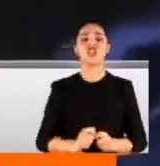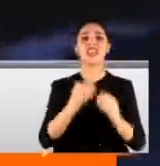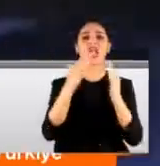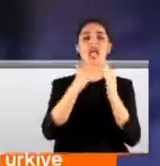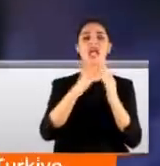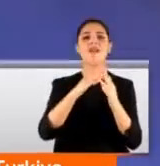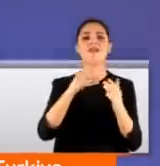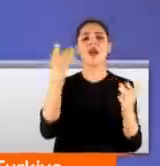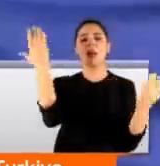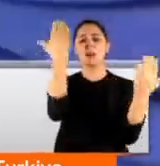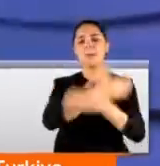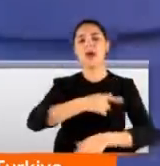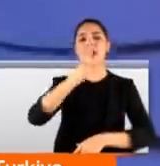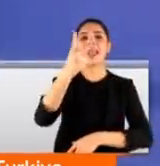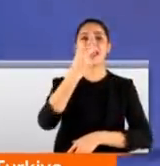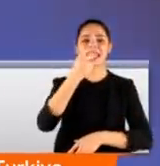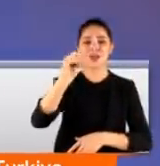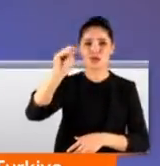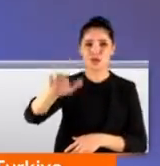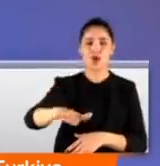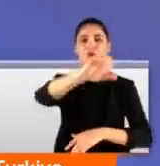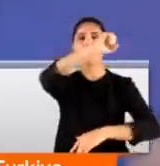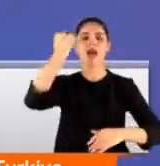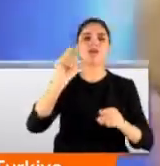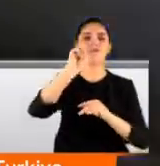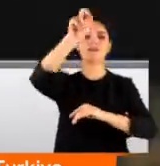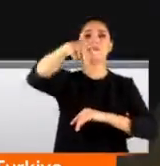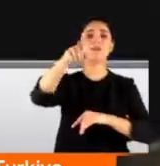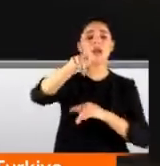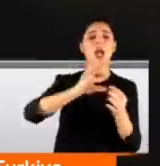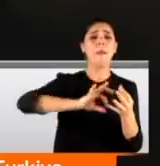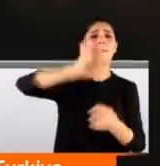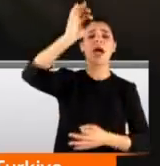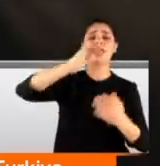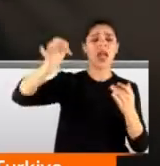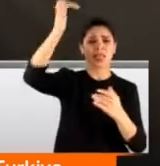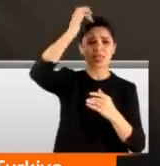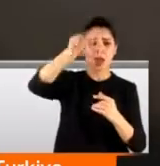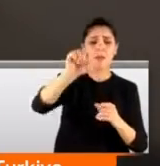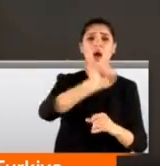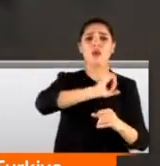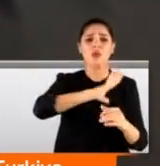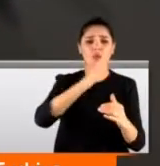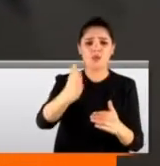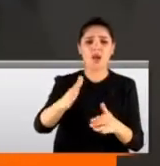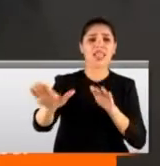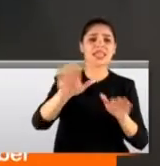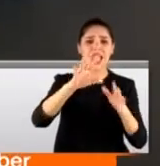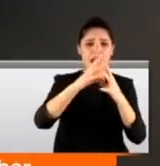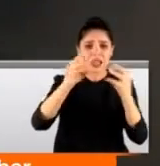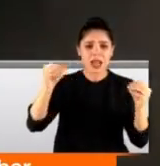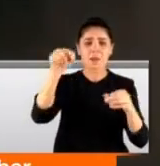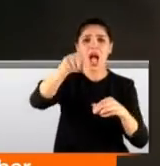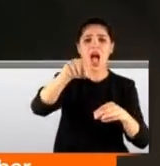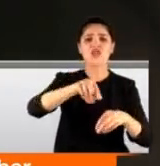dalgınlığını fırsat bilen 2 yaşındaki çocuk pencereye çıktı. Yerden onlarca metre yüksekteydi ve korkmuştu. Dengesini kaybedip